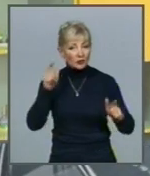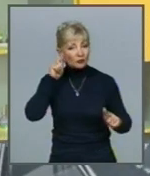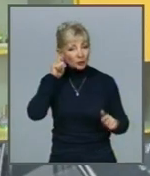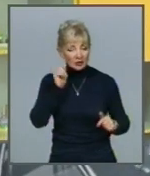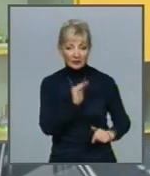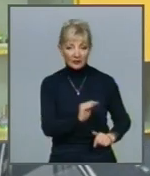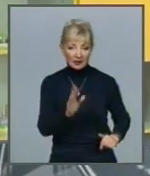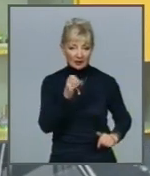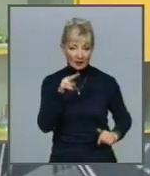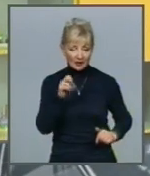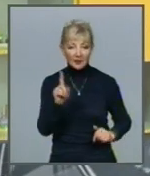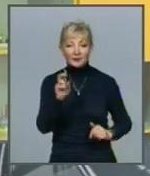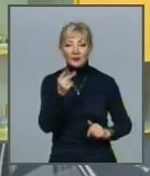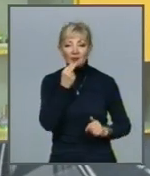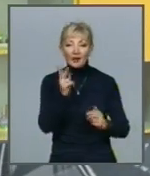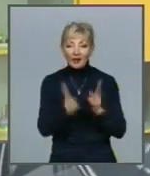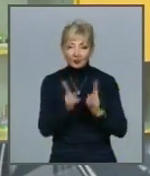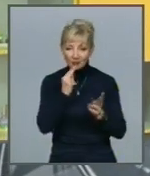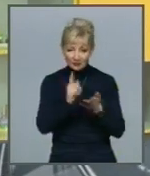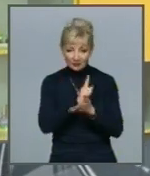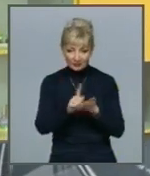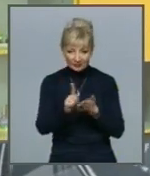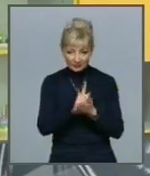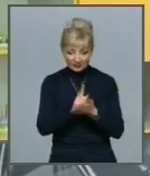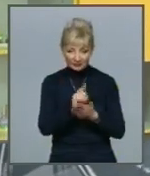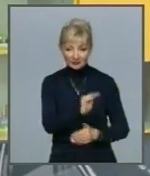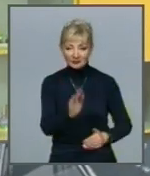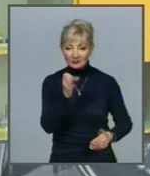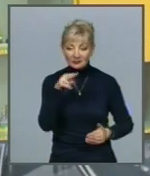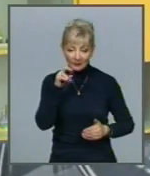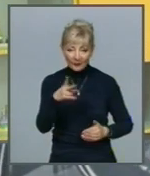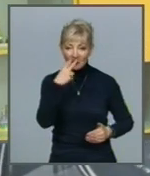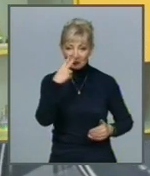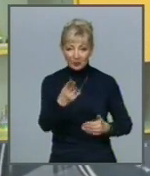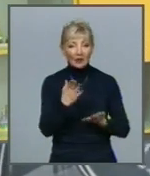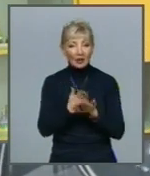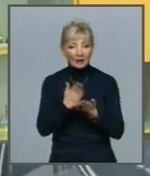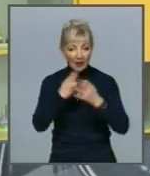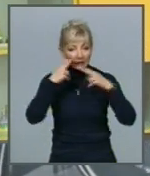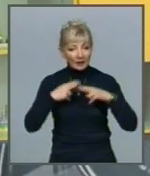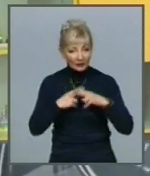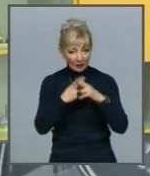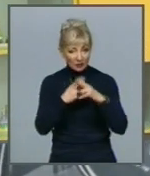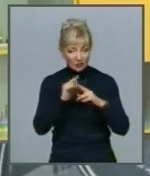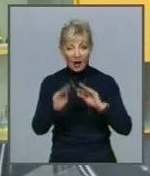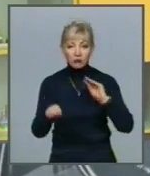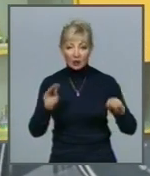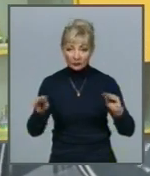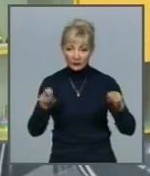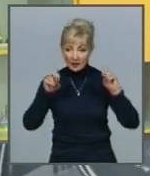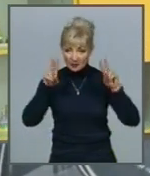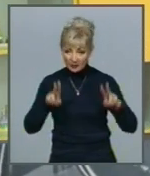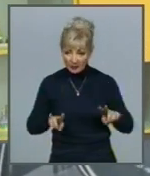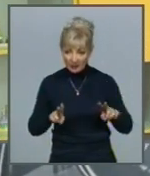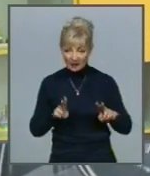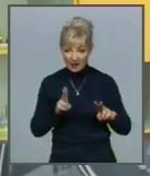щоб готувати дієтичні страви в дошкільних закладах передбачено наявність технологічного обладнання відповідно